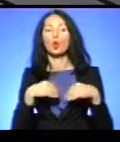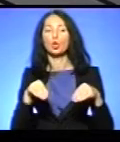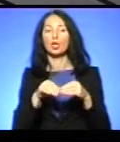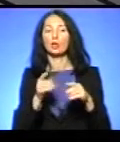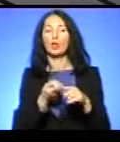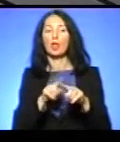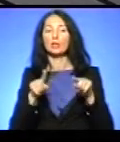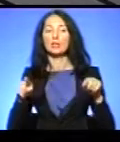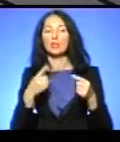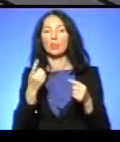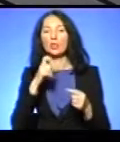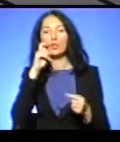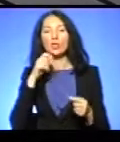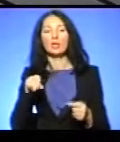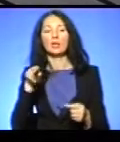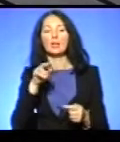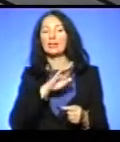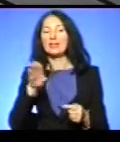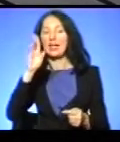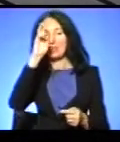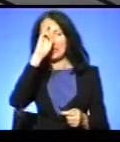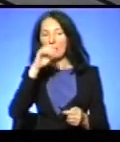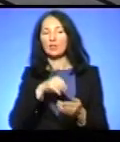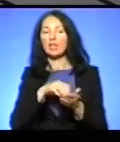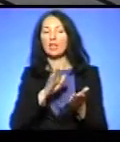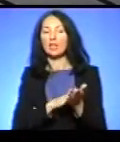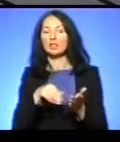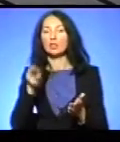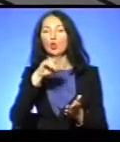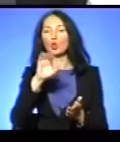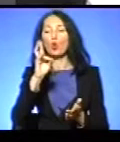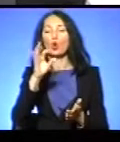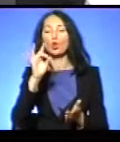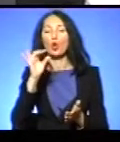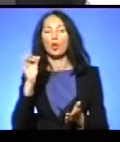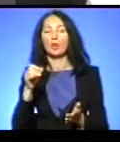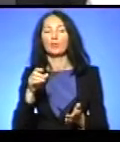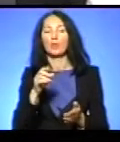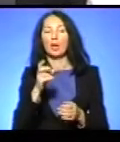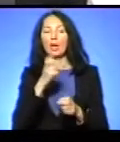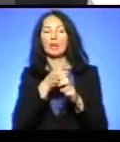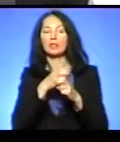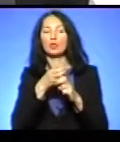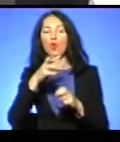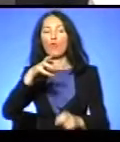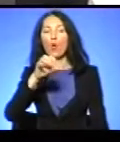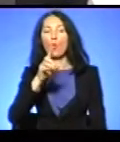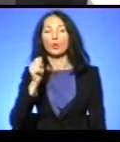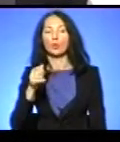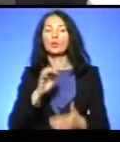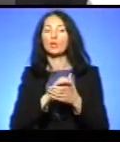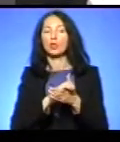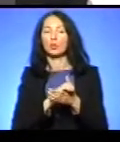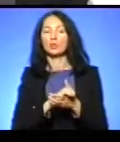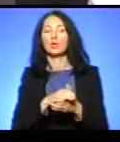недержавний реєстр донорів кісткового мозку. Тож, знайомтесь у нашій студії керівник благодійного фонду «Український реєстр донорів кісткового